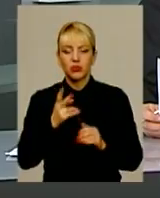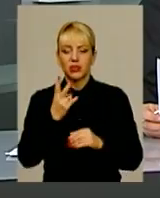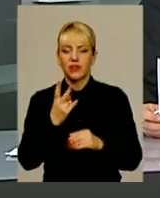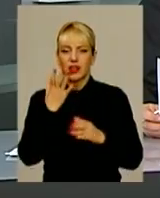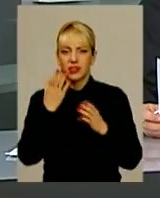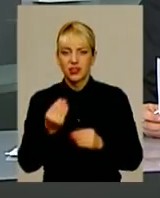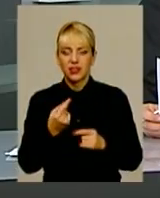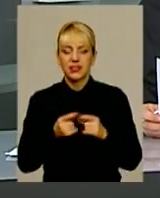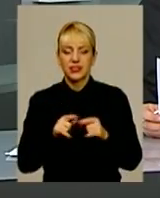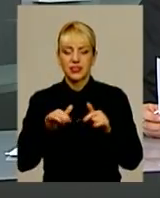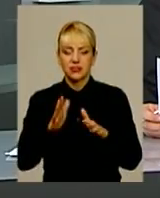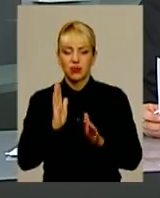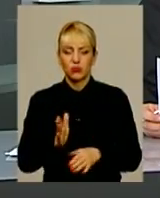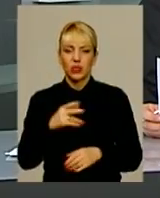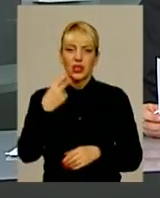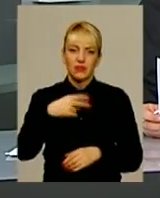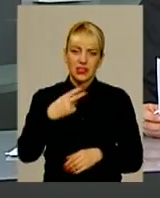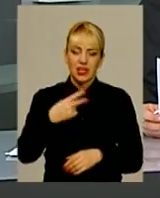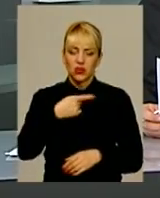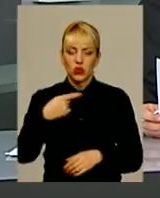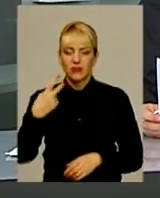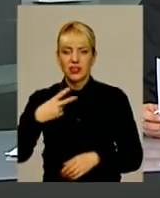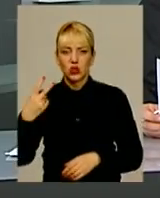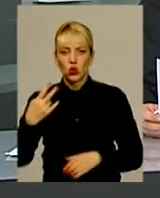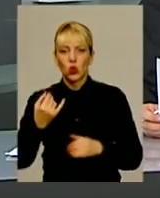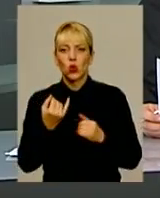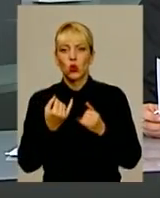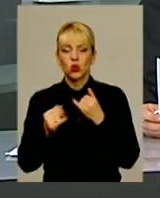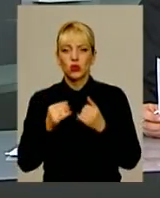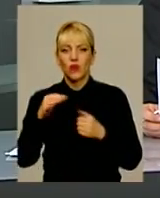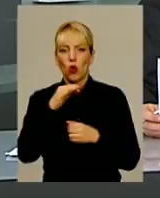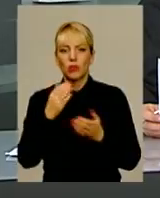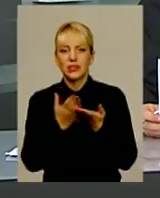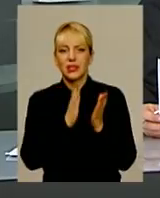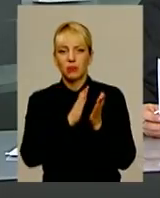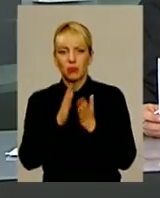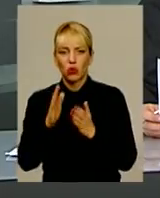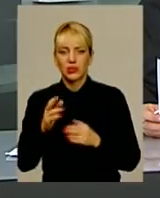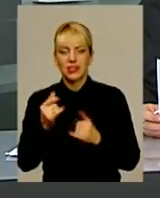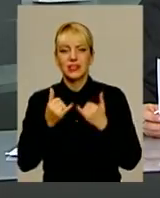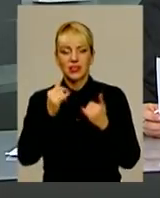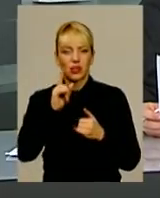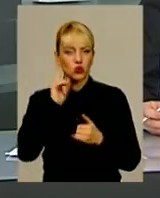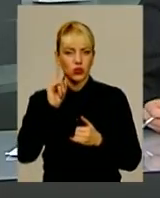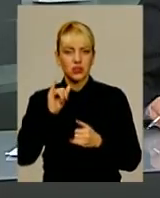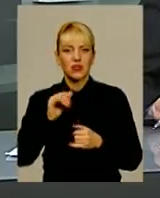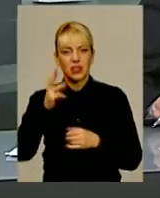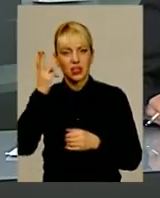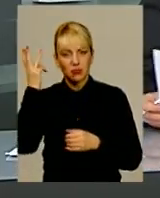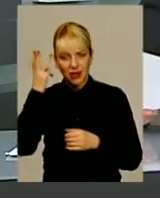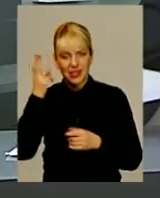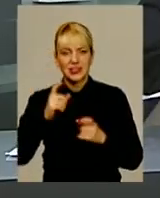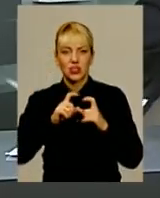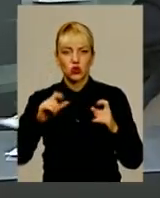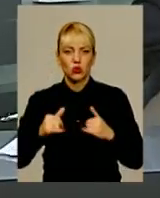Дійство відбуватиметься 20-22 жовтня в обласній бібліотеці для юнацтва і Хмельницькій міській школі мистецтв. Вхід